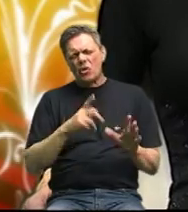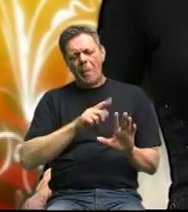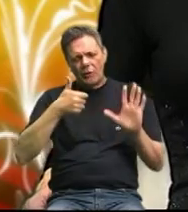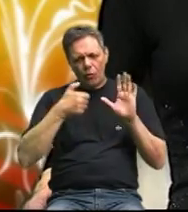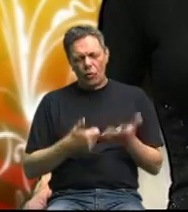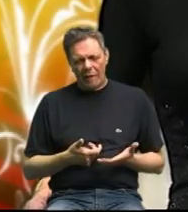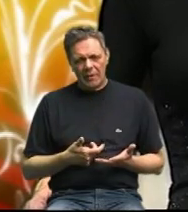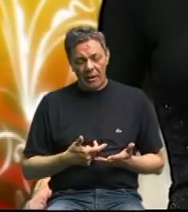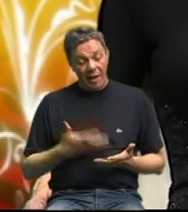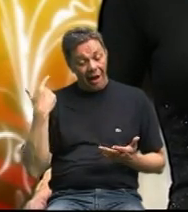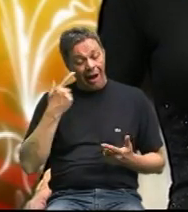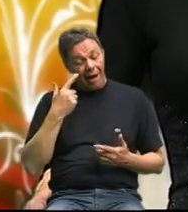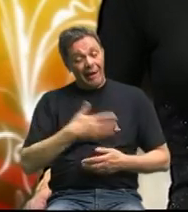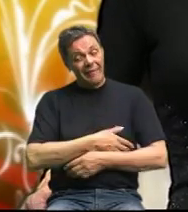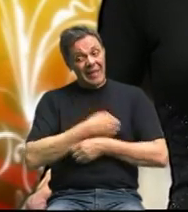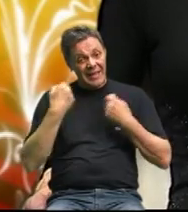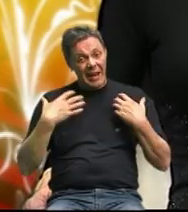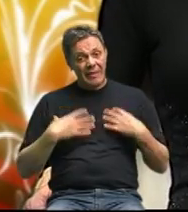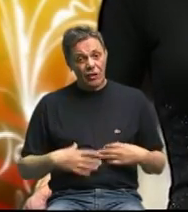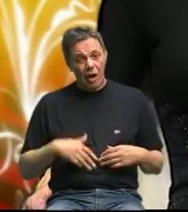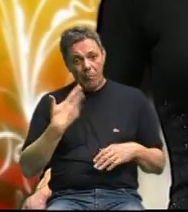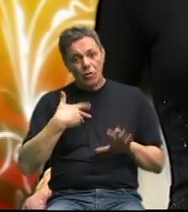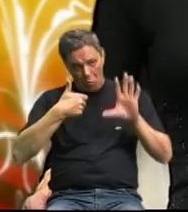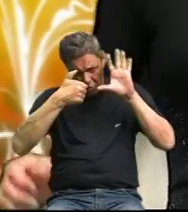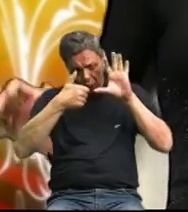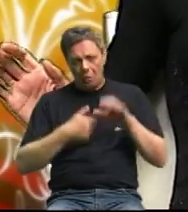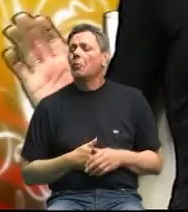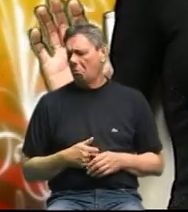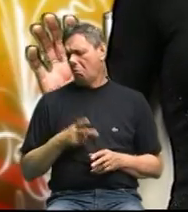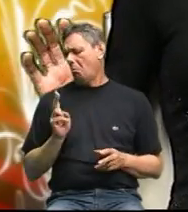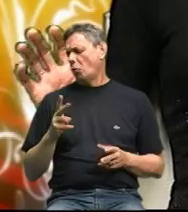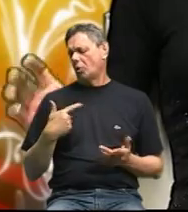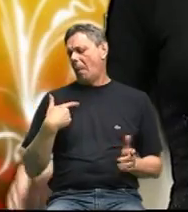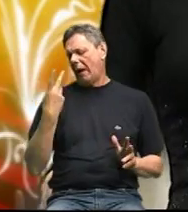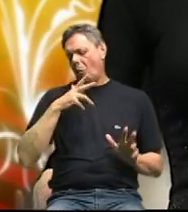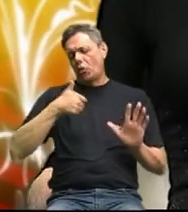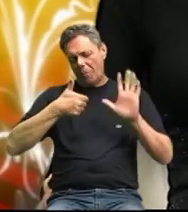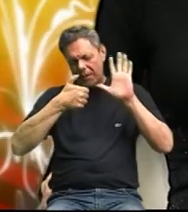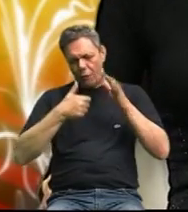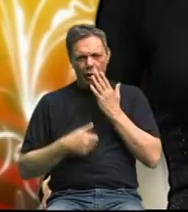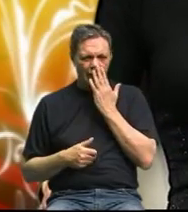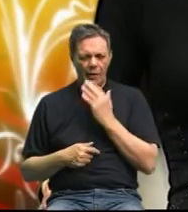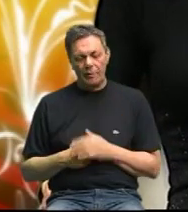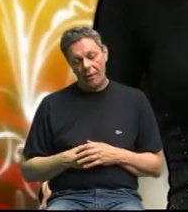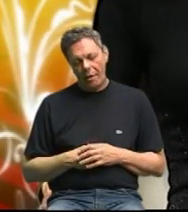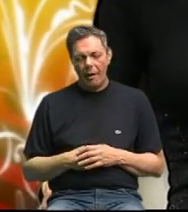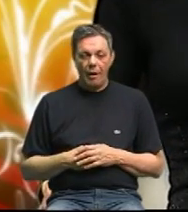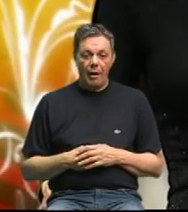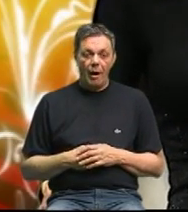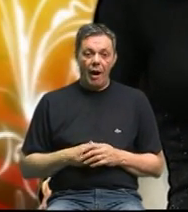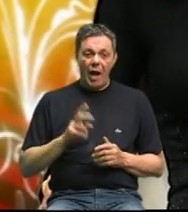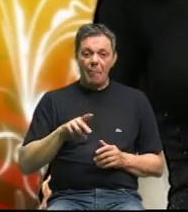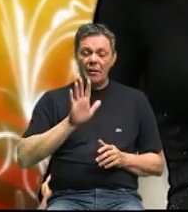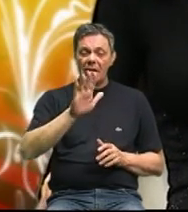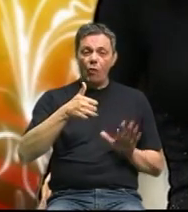skine ovu težinu posle mogu vas fotografirati da mogu možete a kažem im a imate svoju